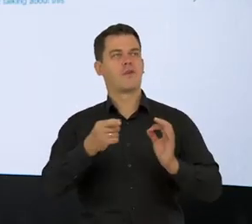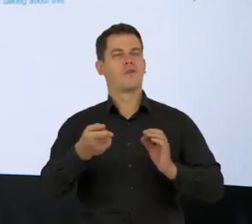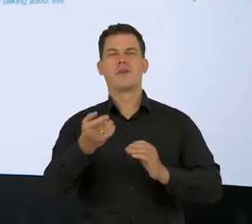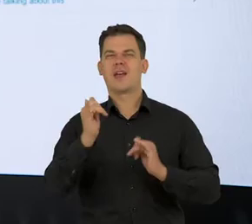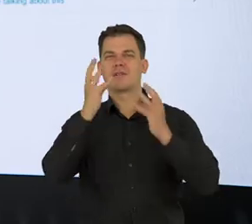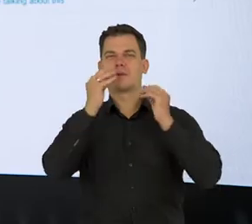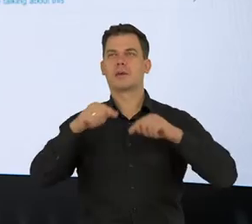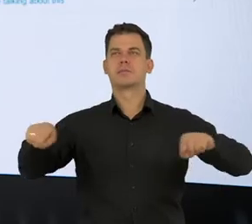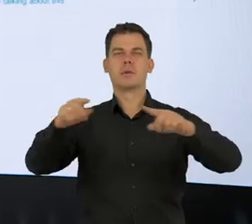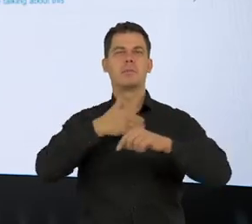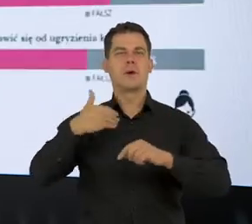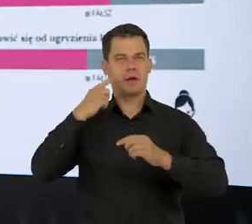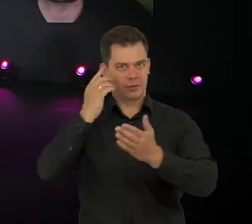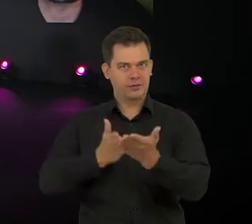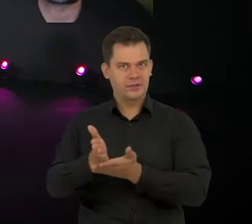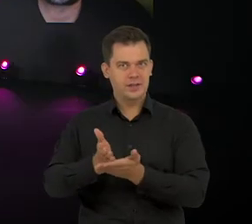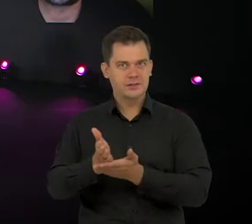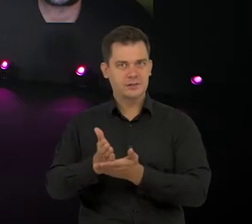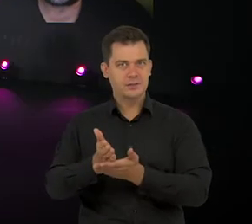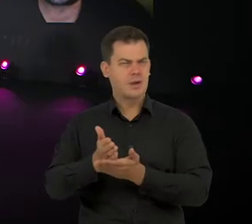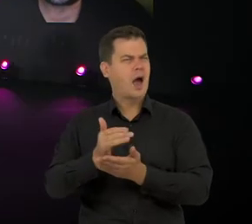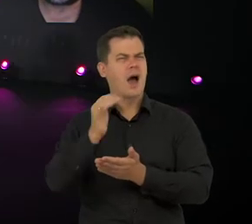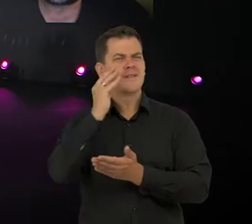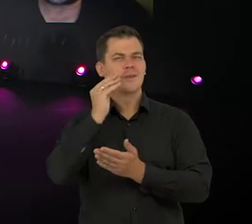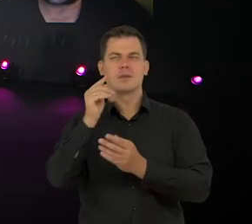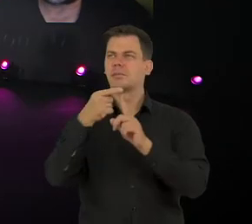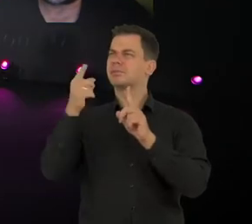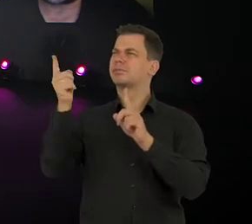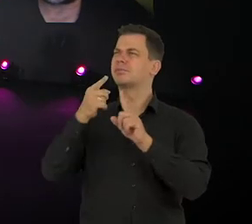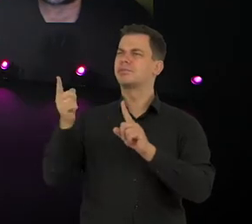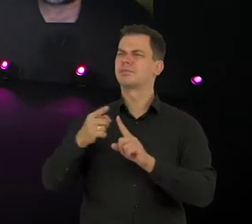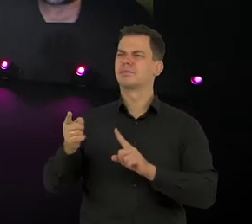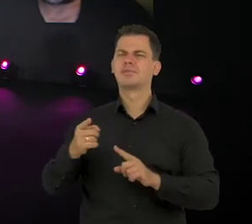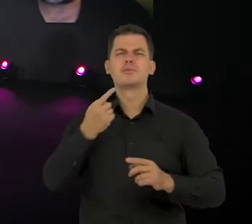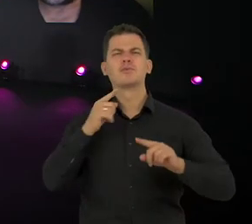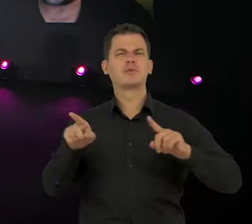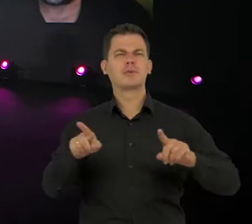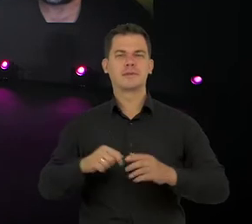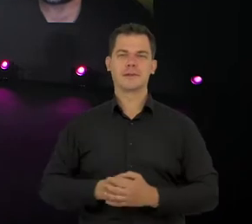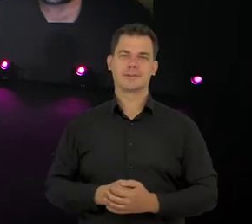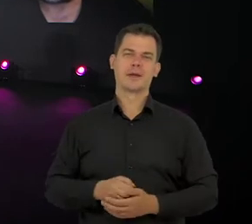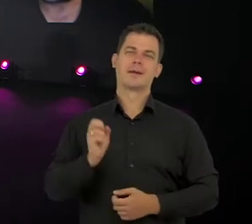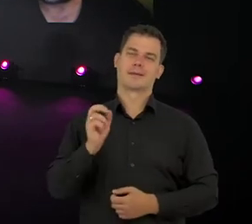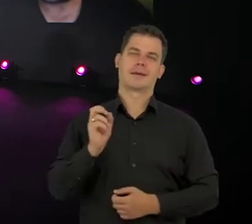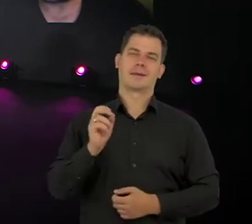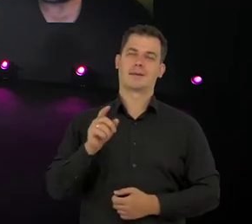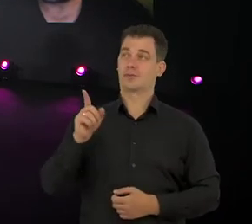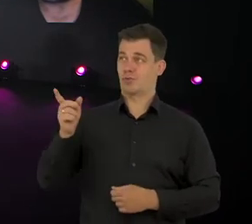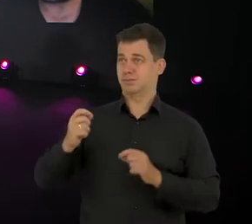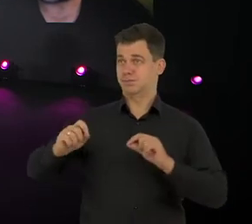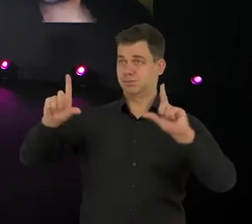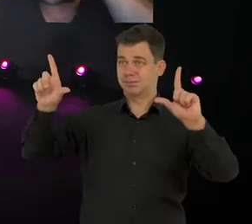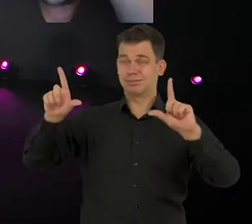w jakie fake newsy wierzą Polacy. Czy mógłbyś się odnieść do tych badań? Tak, no to są